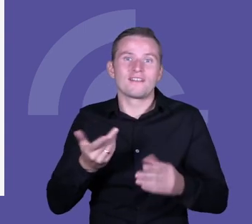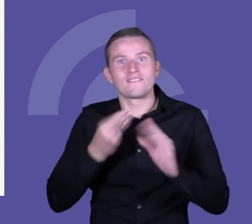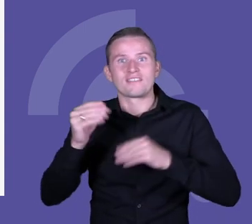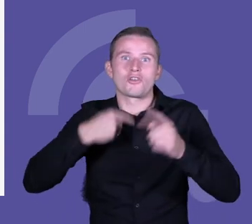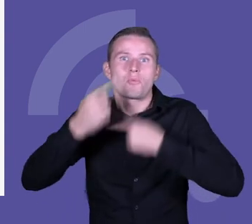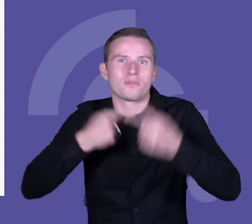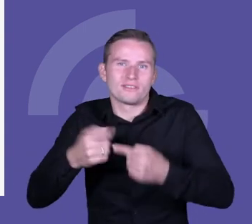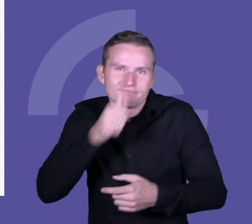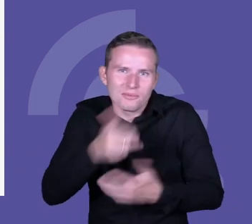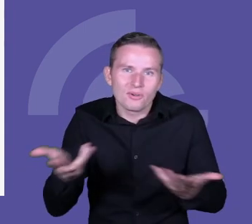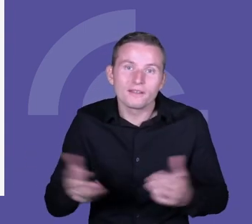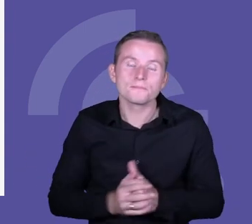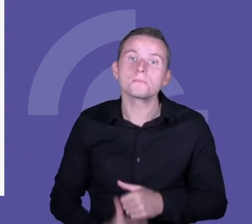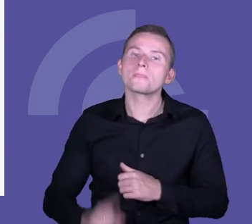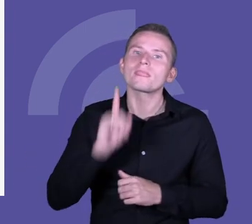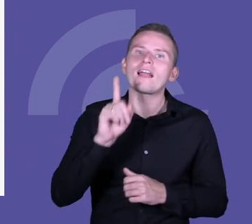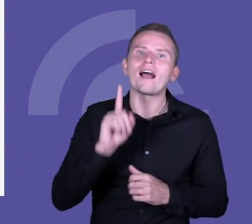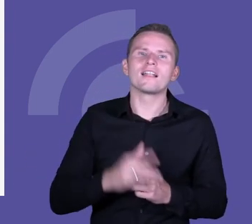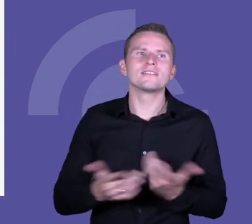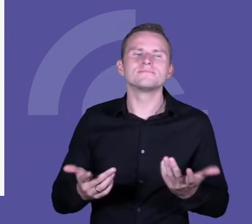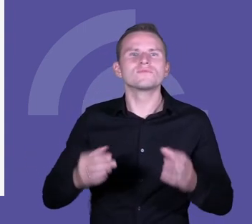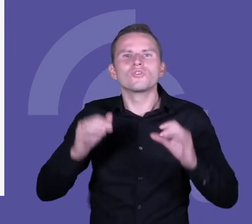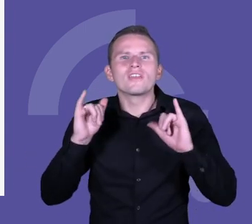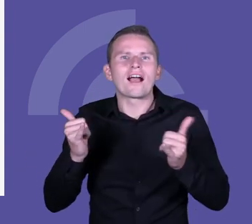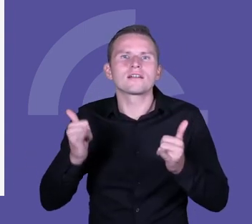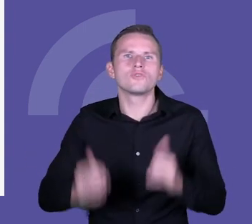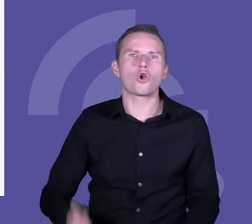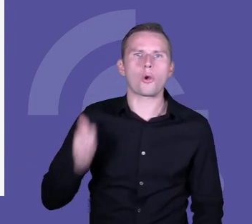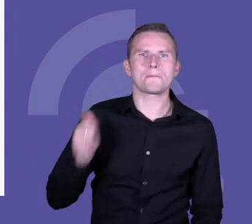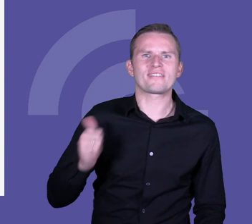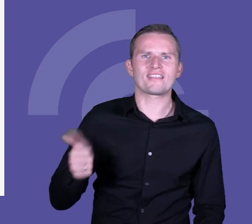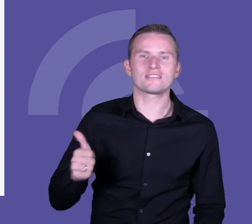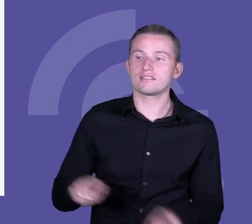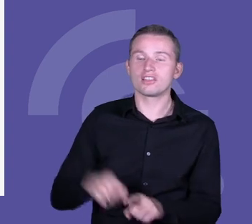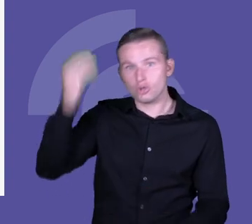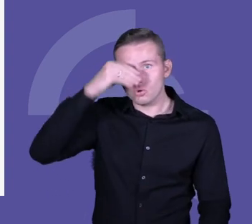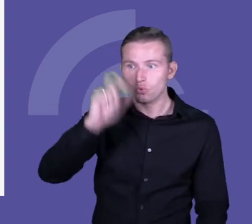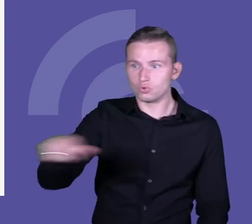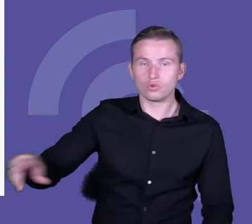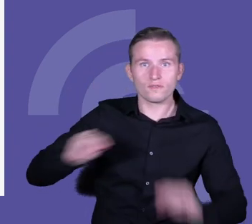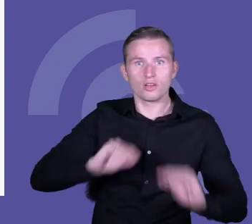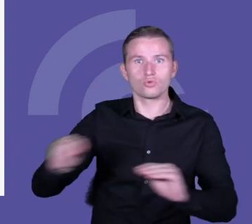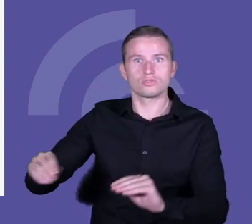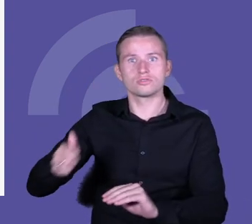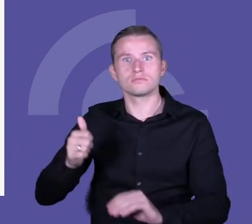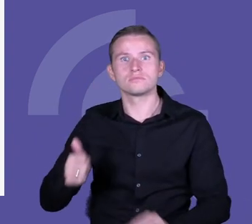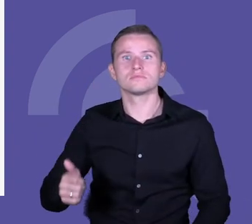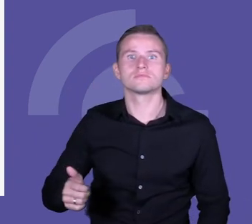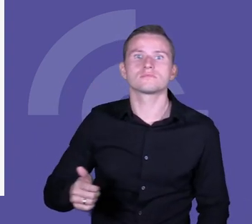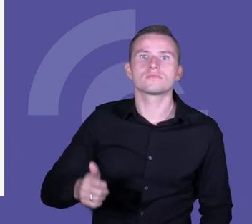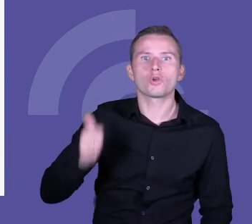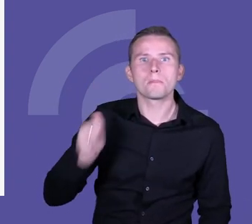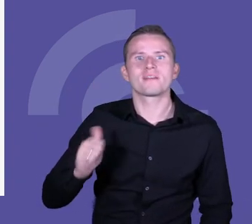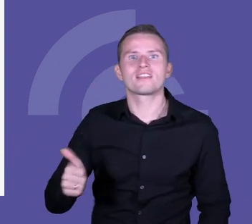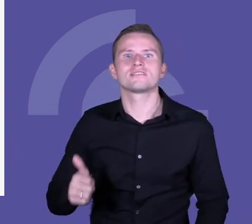Natomiast właśnie, no jak to jest z tymi naszymi kompetencjami i uczniowskimi kompetencjami w zakresie wykorzystania technologii? My to teraz